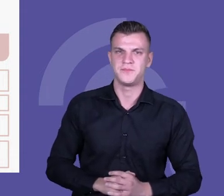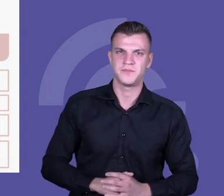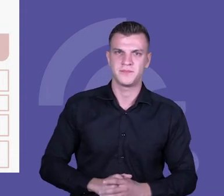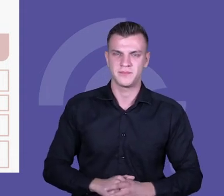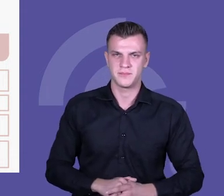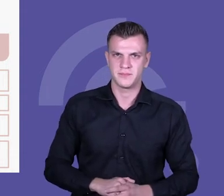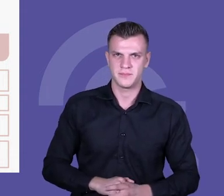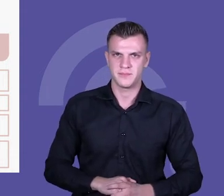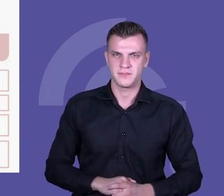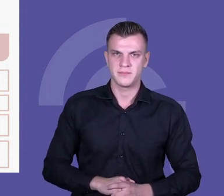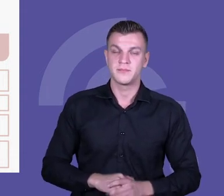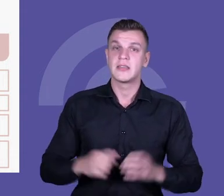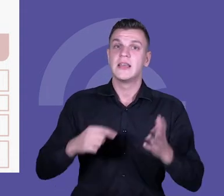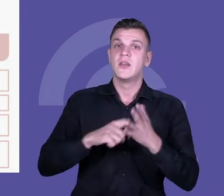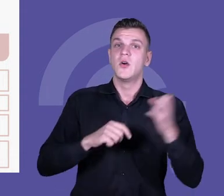pięciu kompetencji.